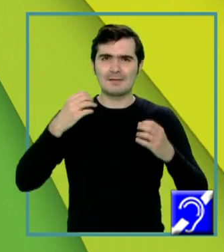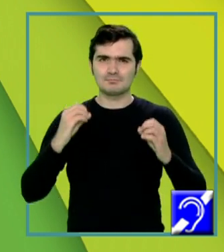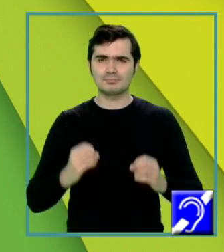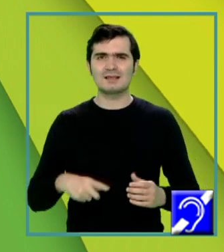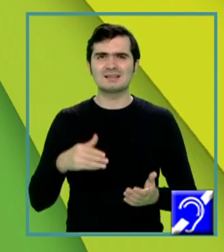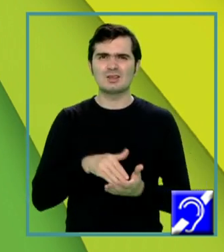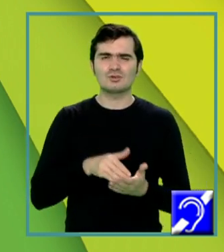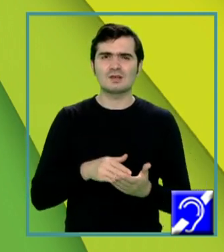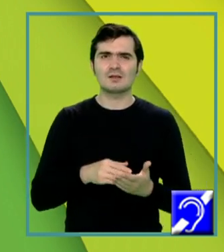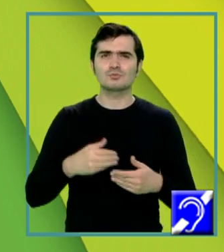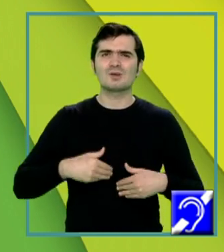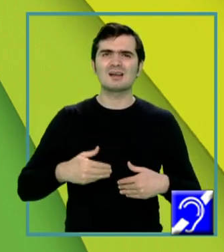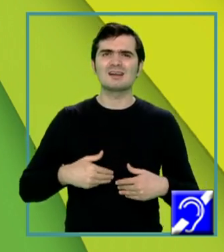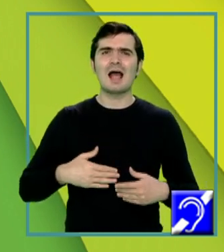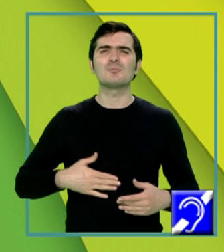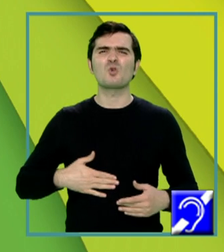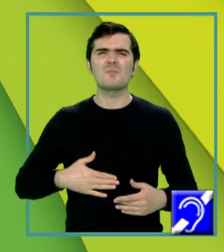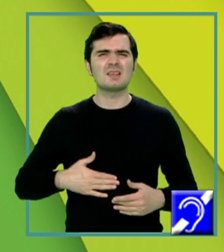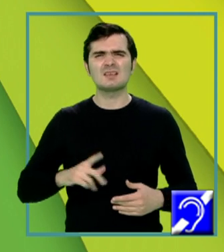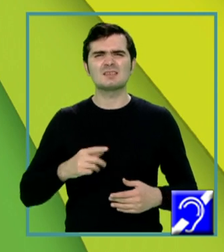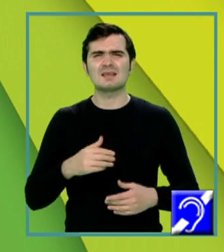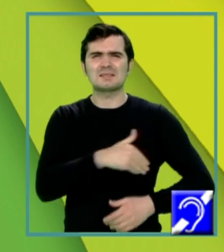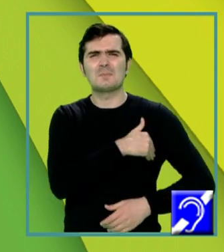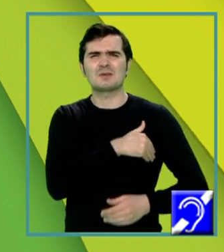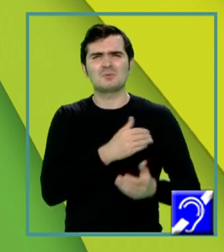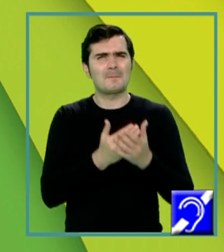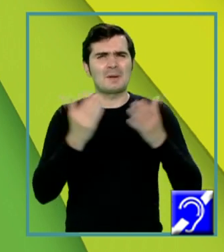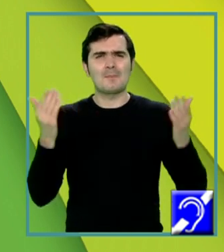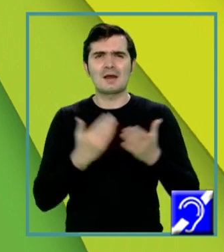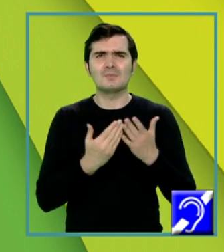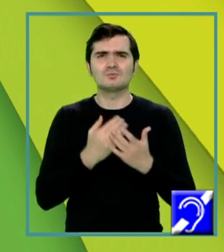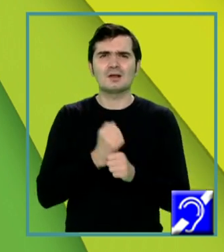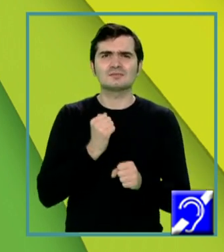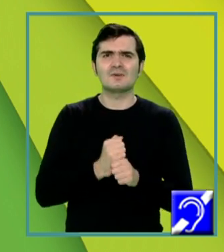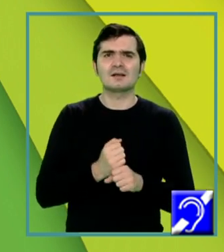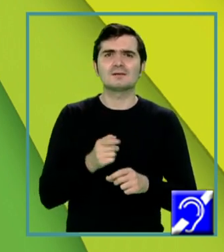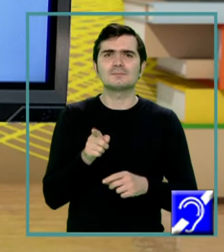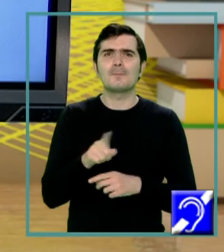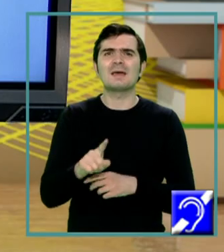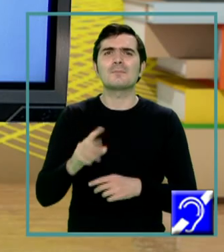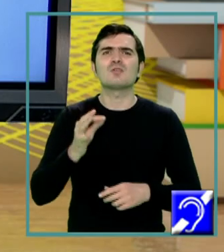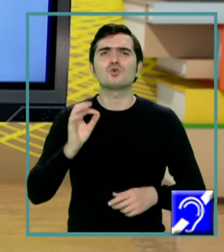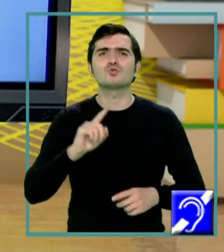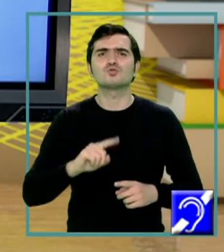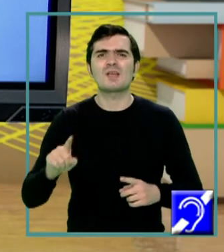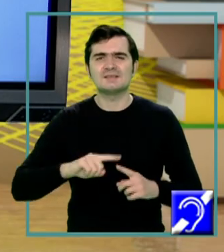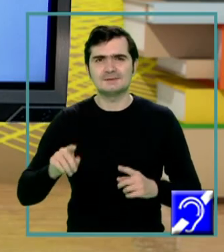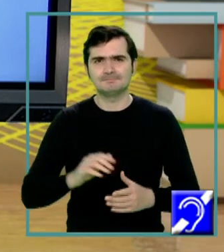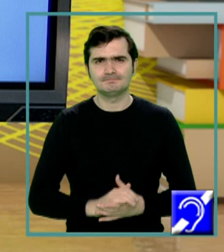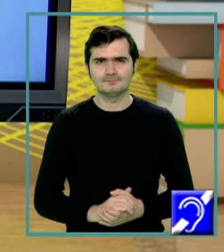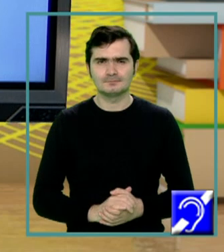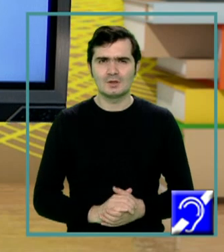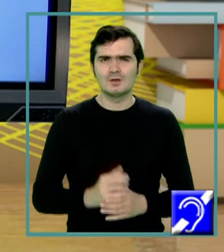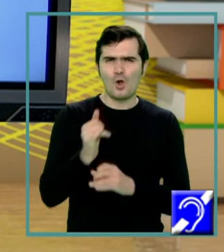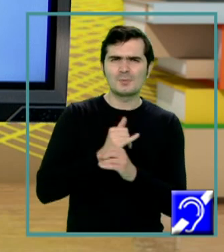abdomen, temperatura ar fi prea mare pentru a favoriza producția de spermatozoizi. Să observăm structura